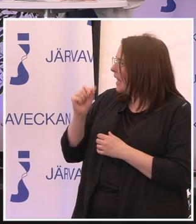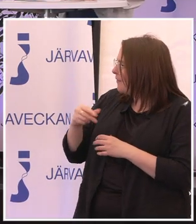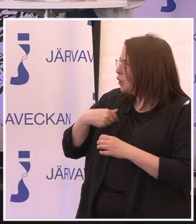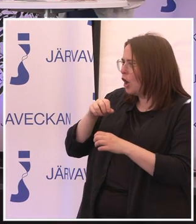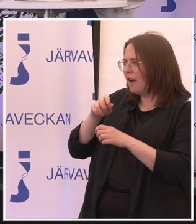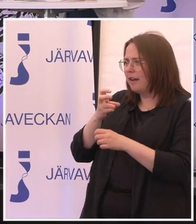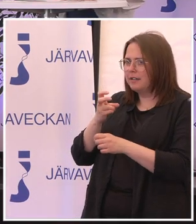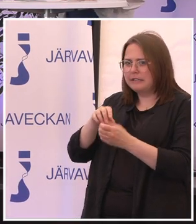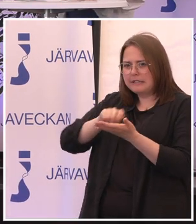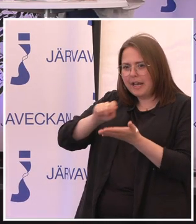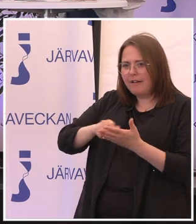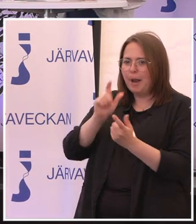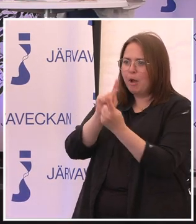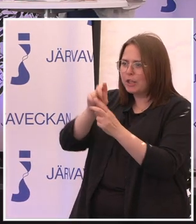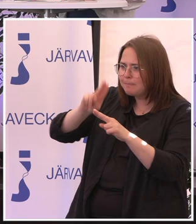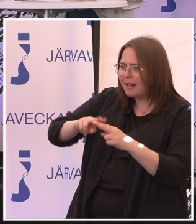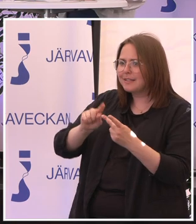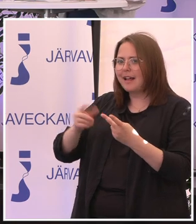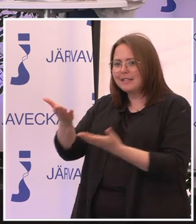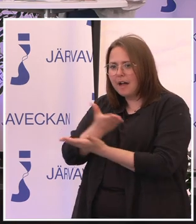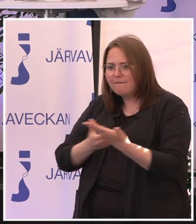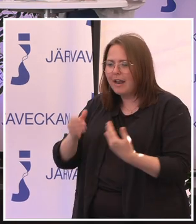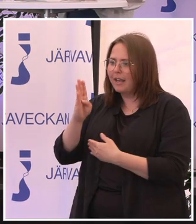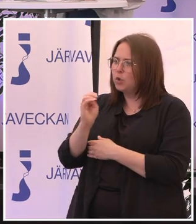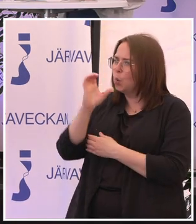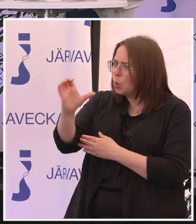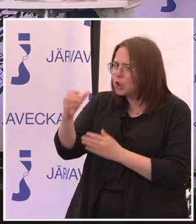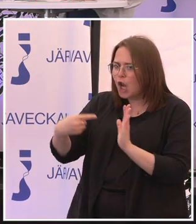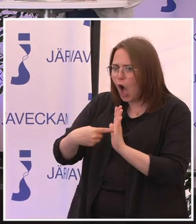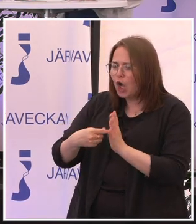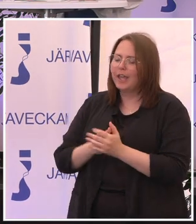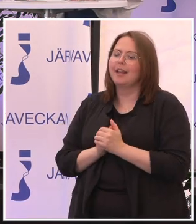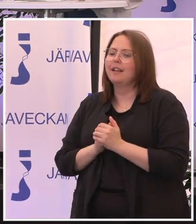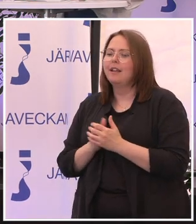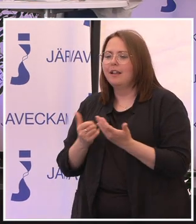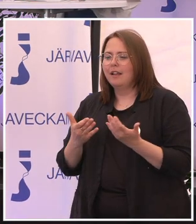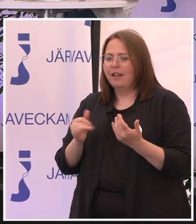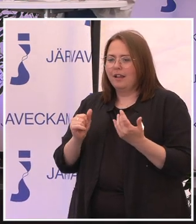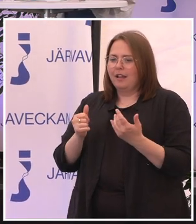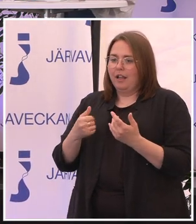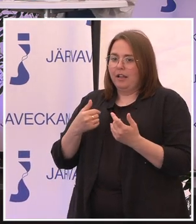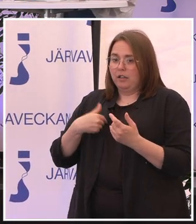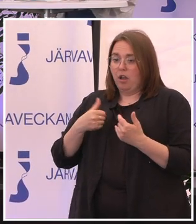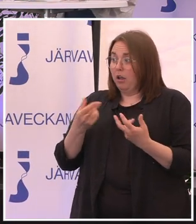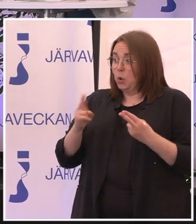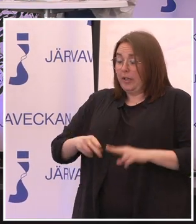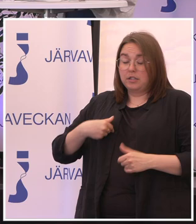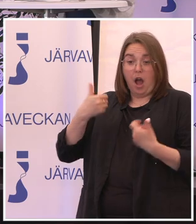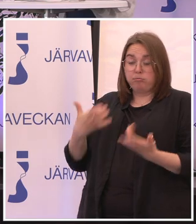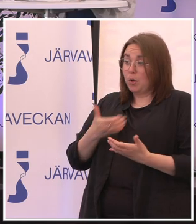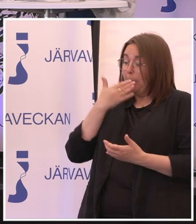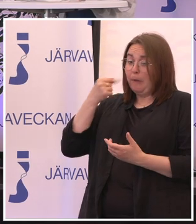mötesplatser, prata samverkan, dos... Vad säger det? Doslagen. Doslagen, borde jag veta som jurist, hade ingen aning. Doslagen.